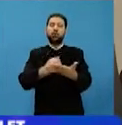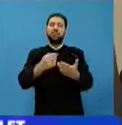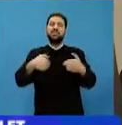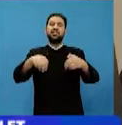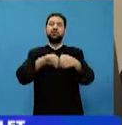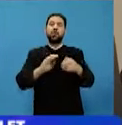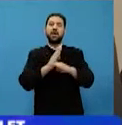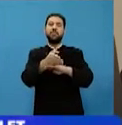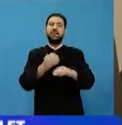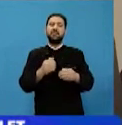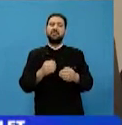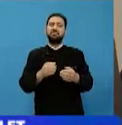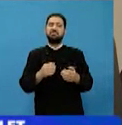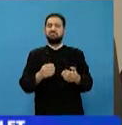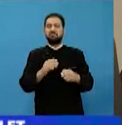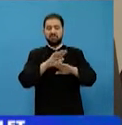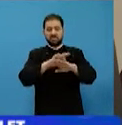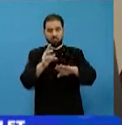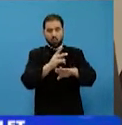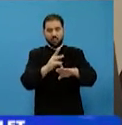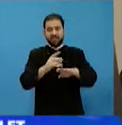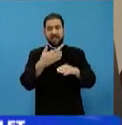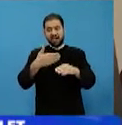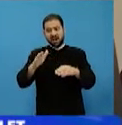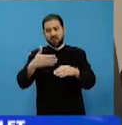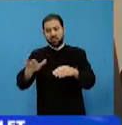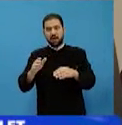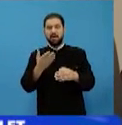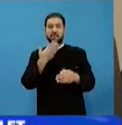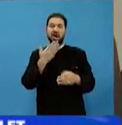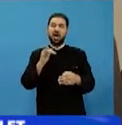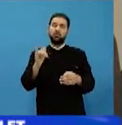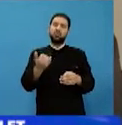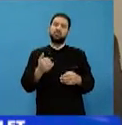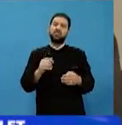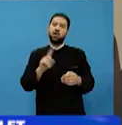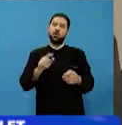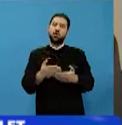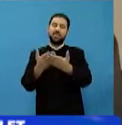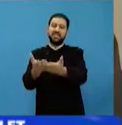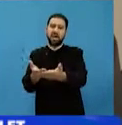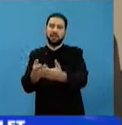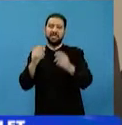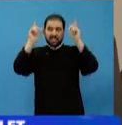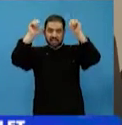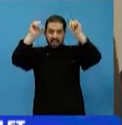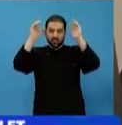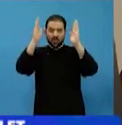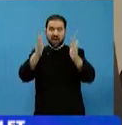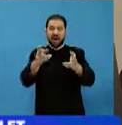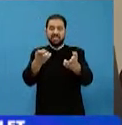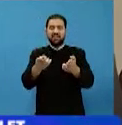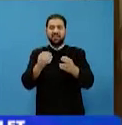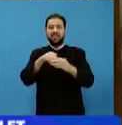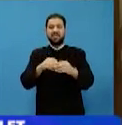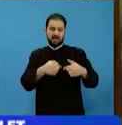faptul că ne mărturisim la duhovnic, prin faptul că înlăturăm păcatul și prin faptul că nu dăm vrăjmașului cale să intre în cetatea